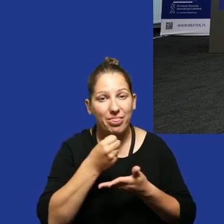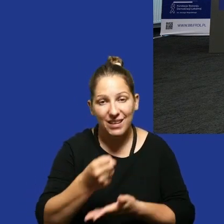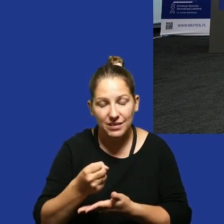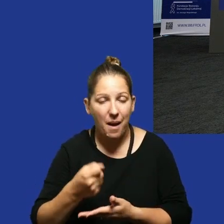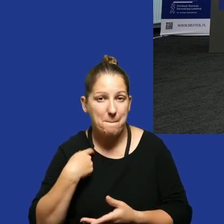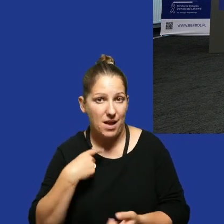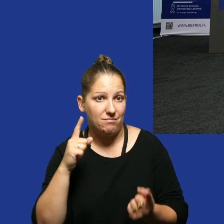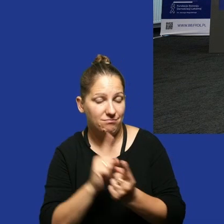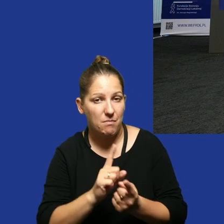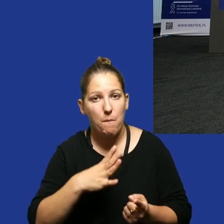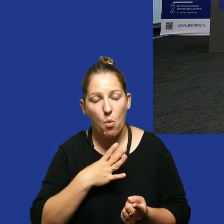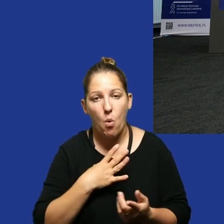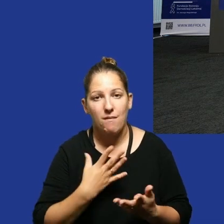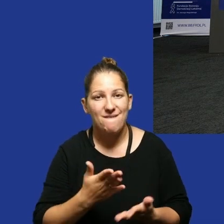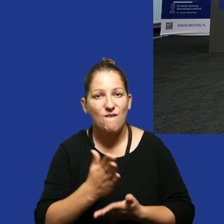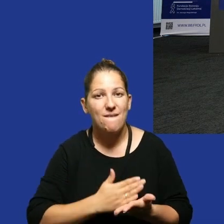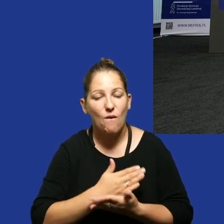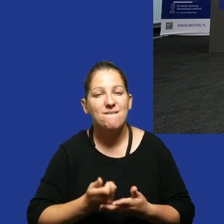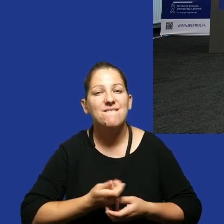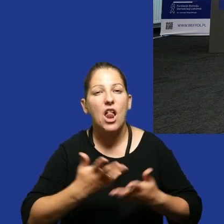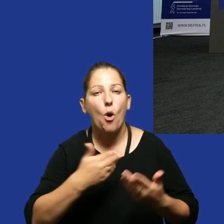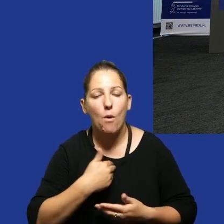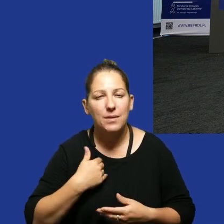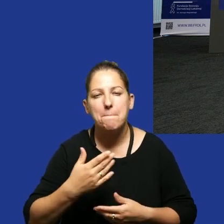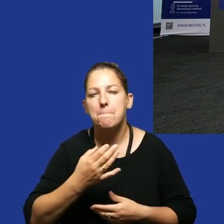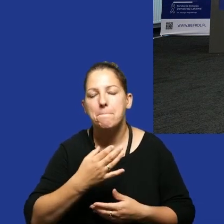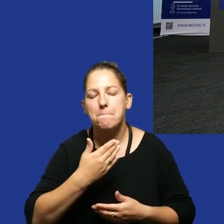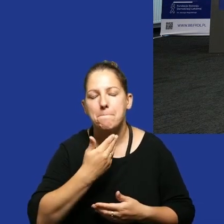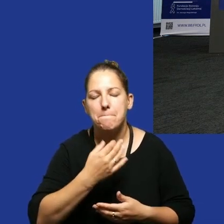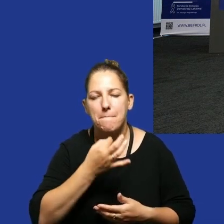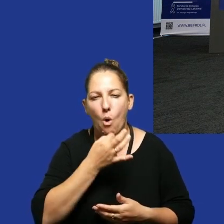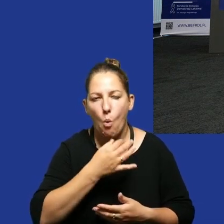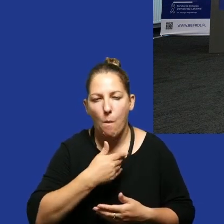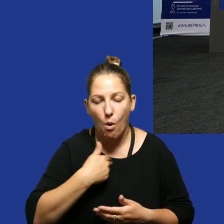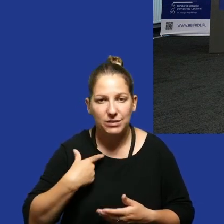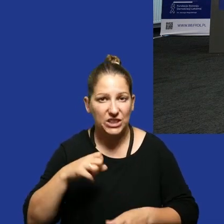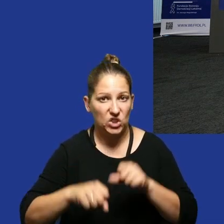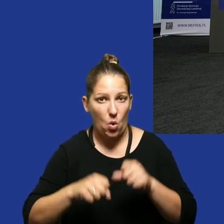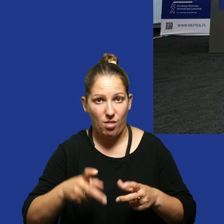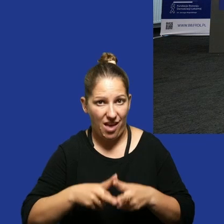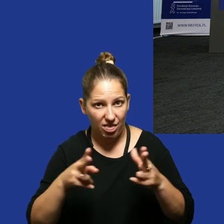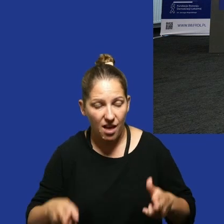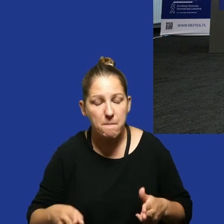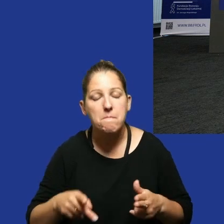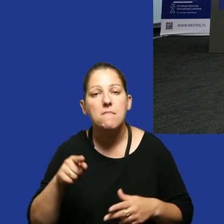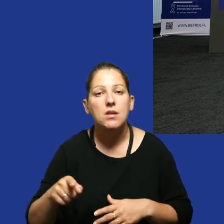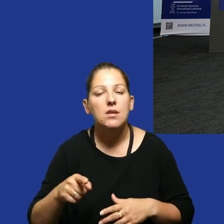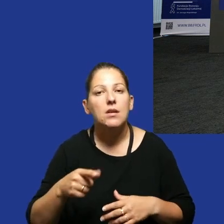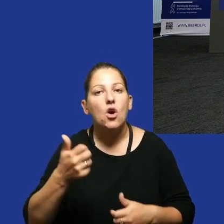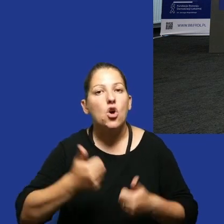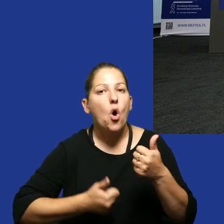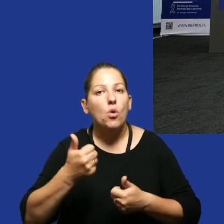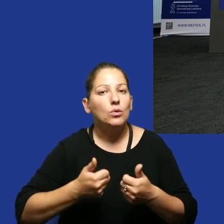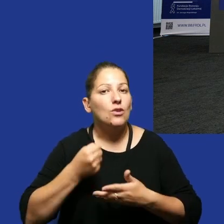I my spotkaliśmy się w zasadzie z województwem wielkopolskim i małopolskim już na etapie sądowym. Jeśli chodzi o rozstrzygnięcie